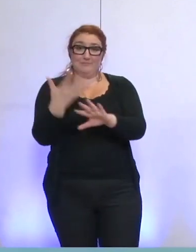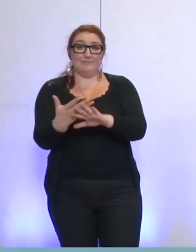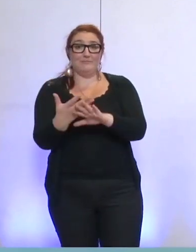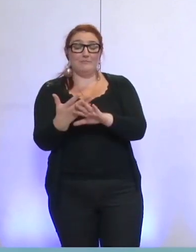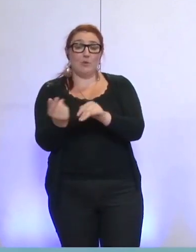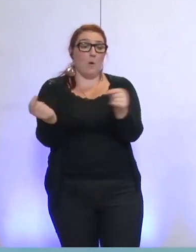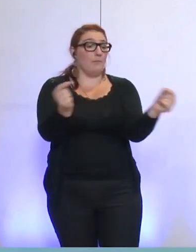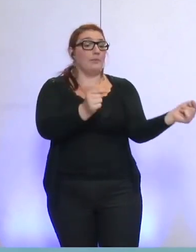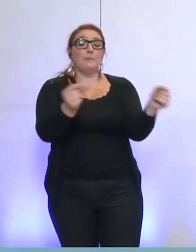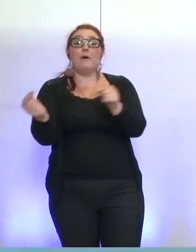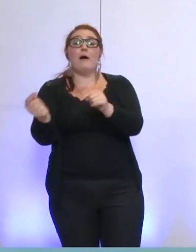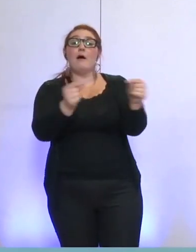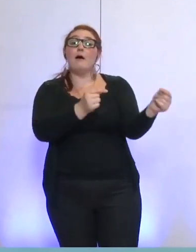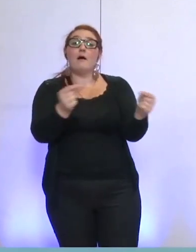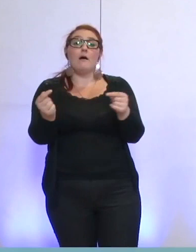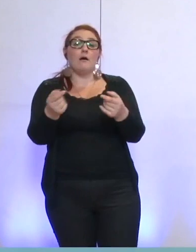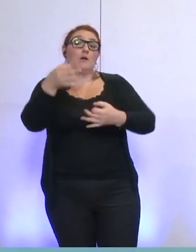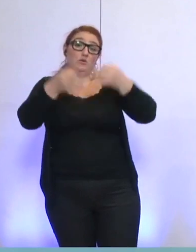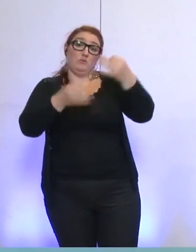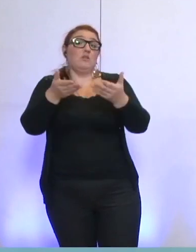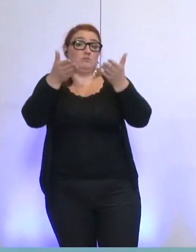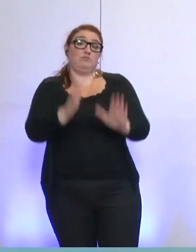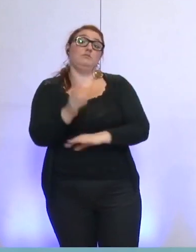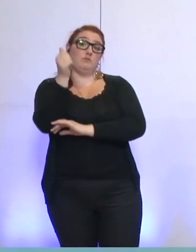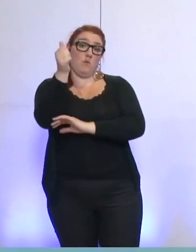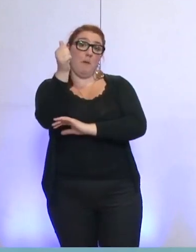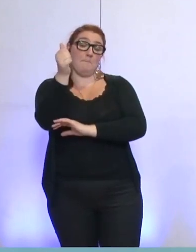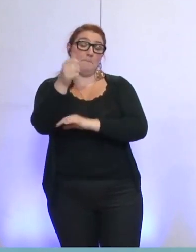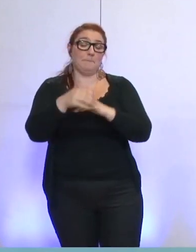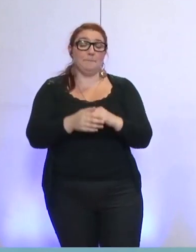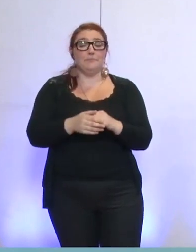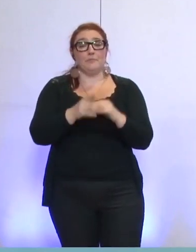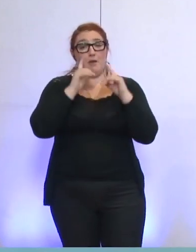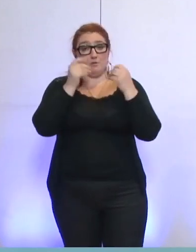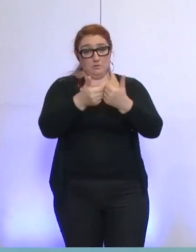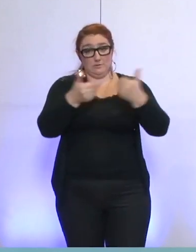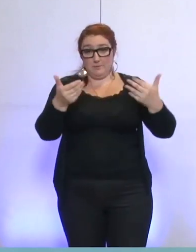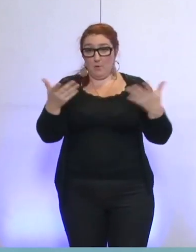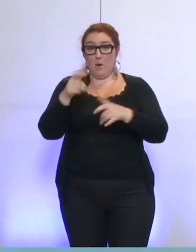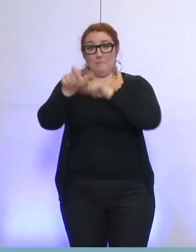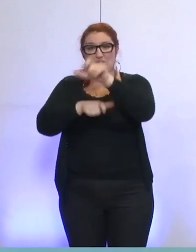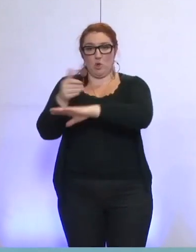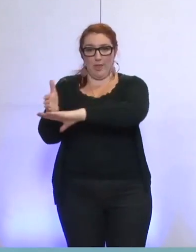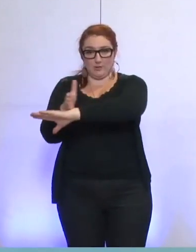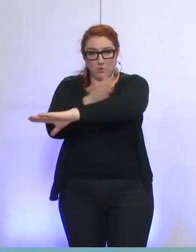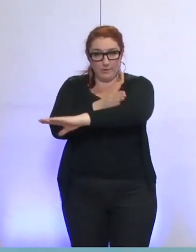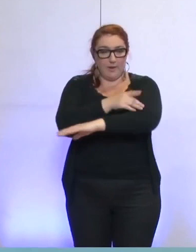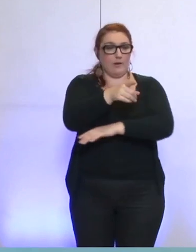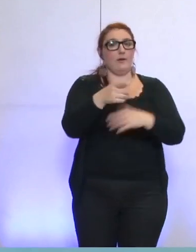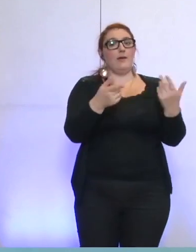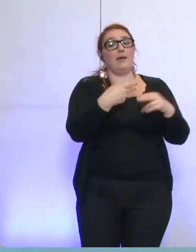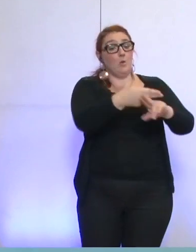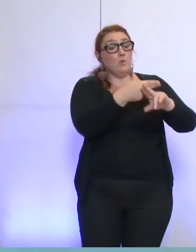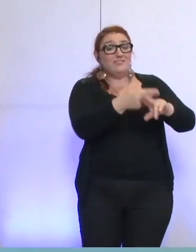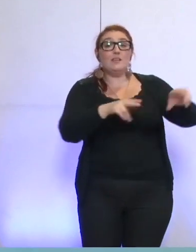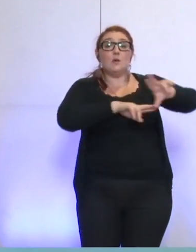le débat qui sera tranché par le tribunal, il nous faut distinguer l'actionnariat et la contractualisation de